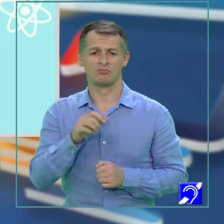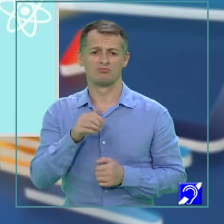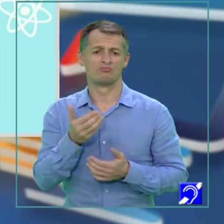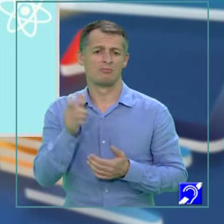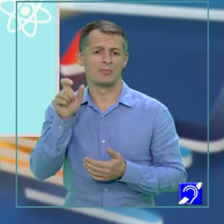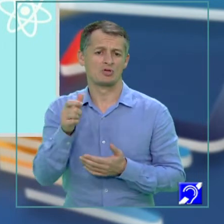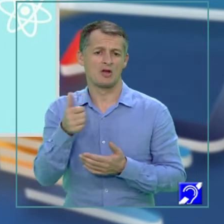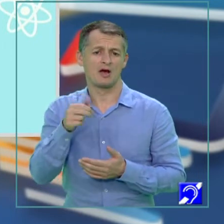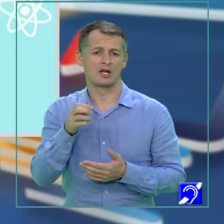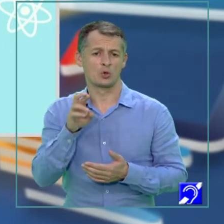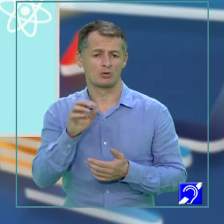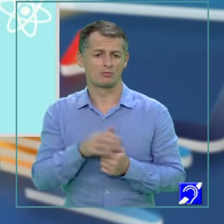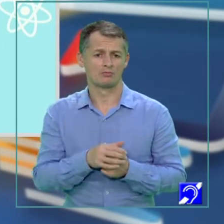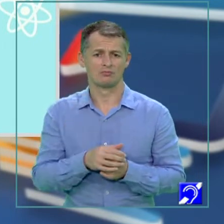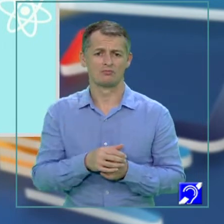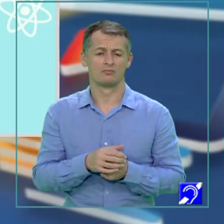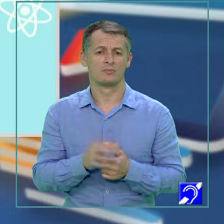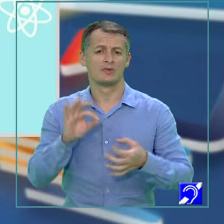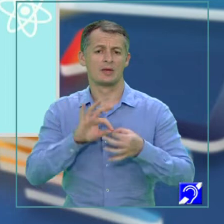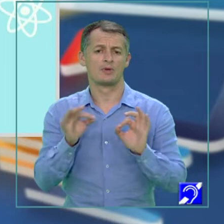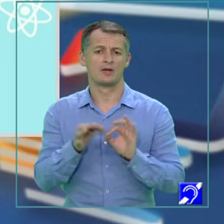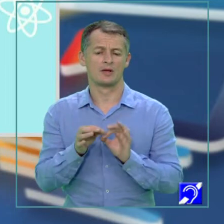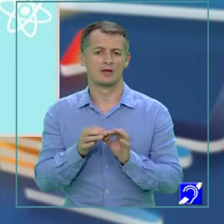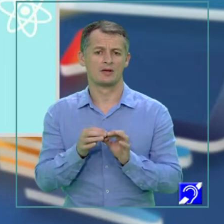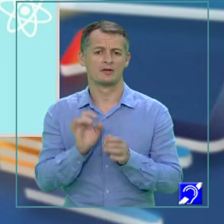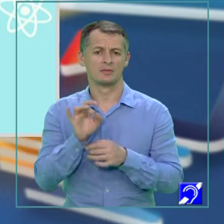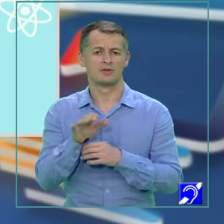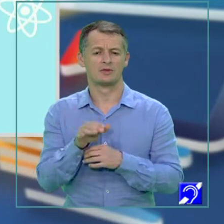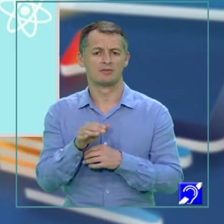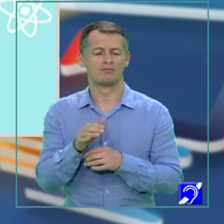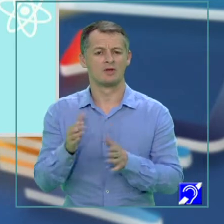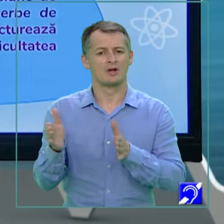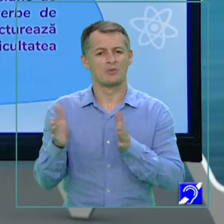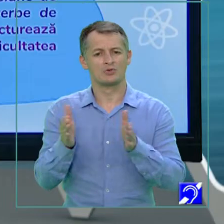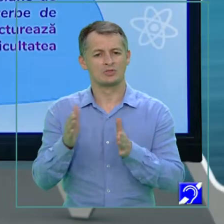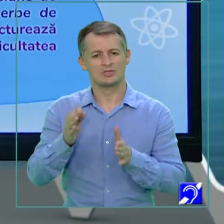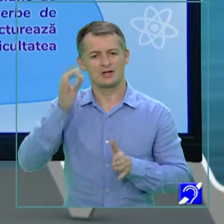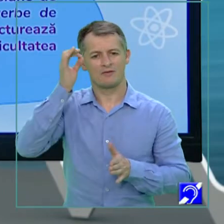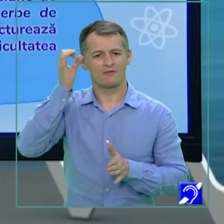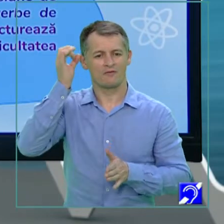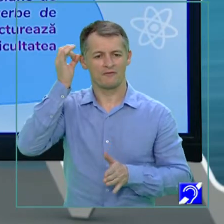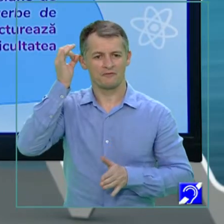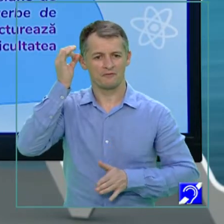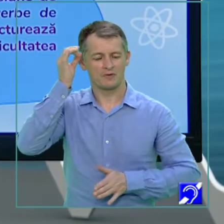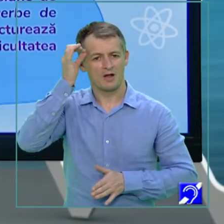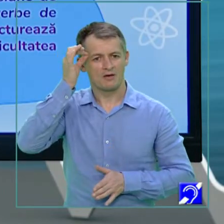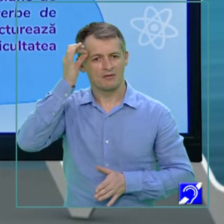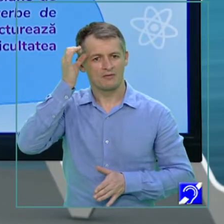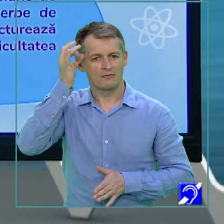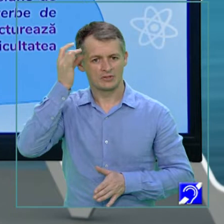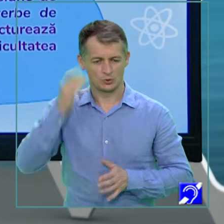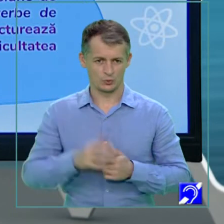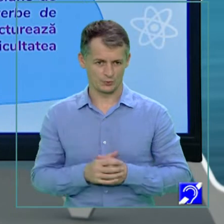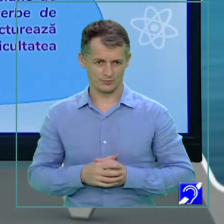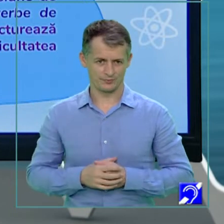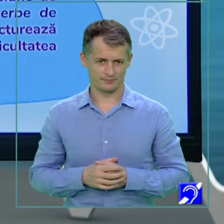termen care trimit la un regim al fanteziei, al ficțiunii. În ceea ce privește structura